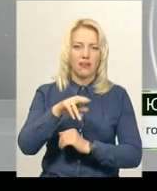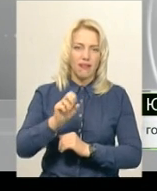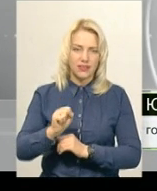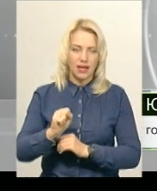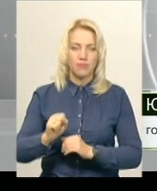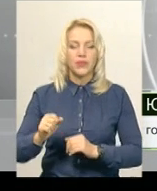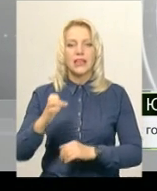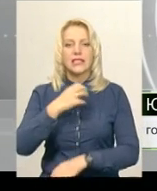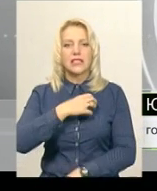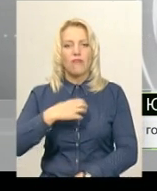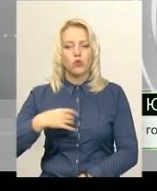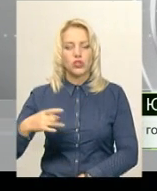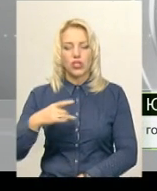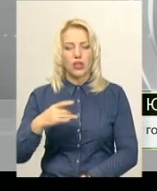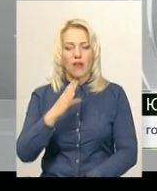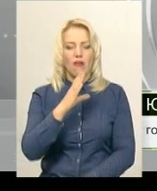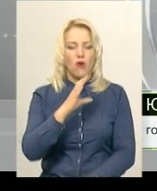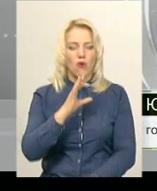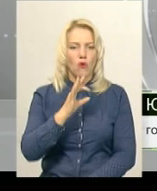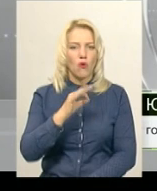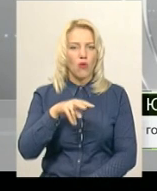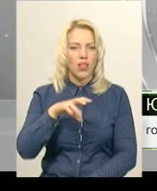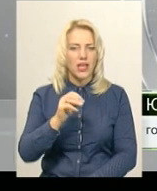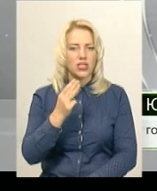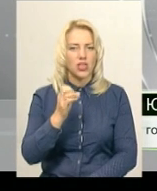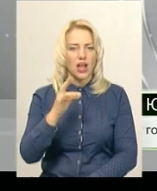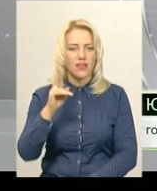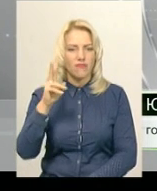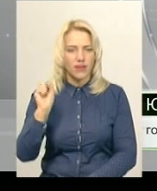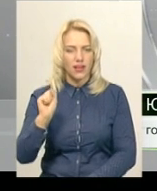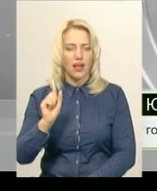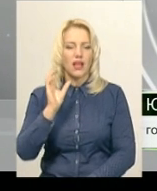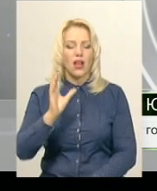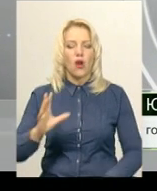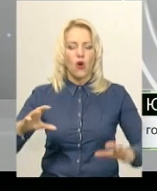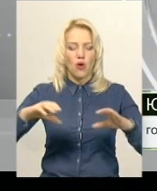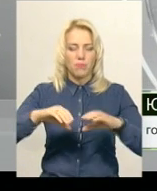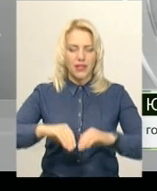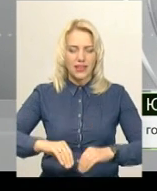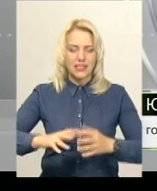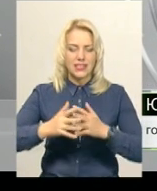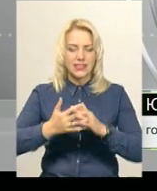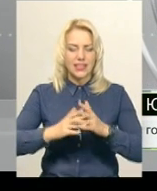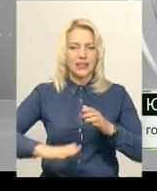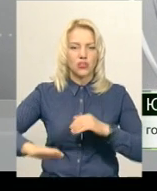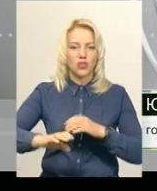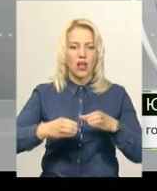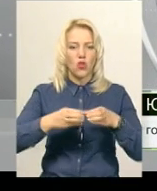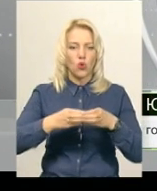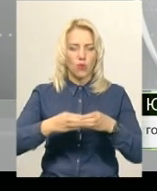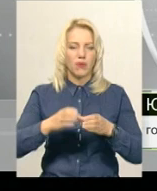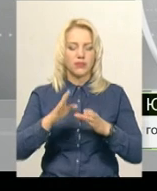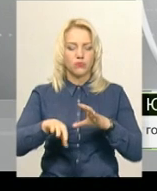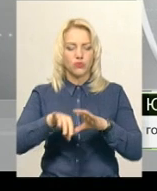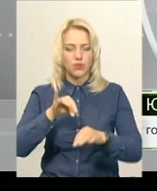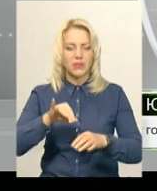громади. В Славутському районі, у Лошанівська сільська рада, об'єднані територіальна громада, сільська. Будуть